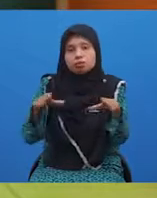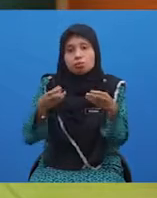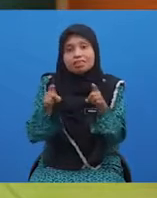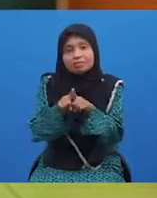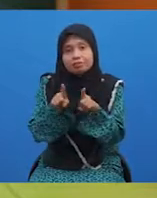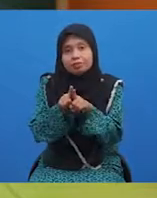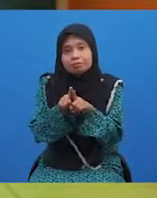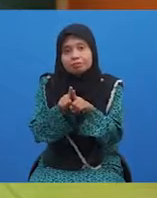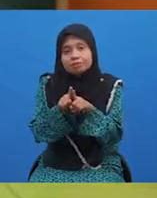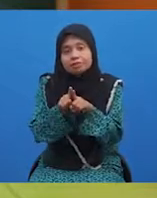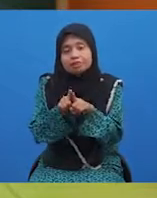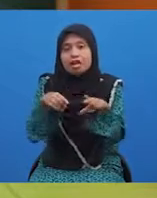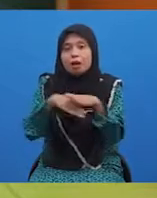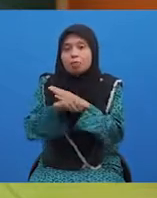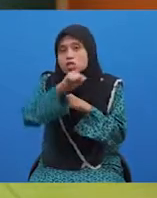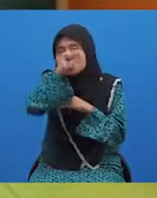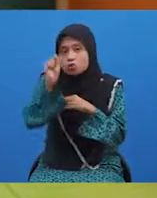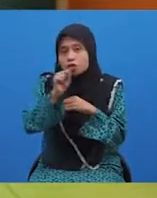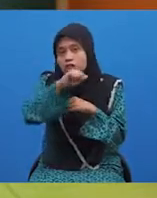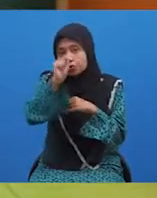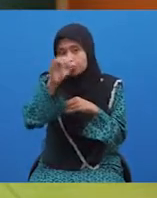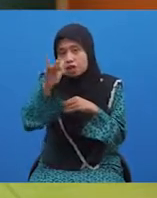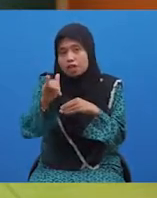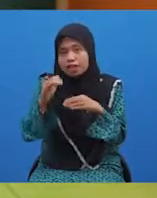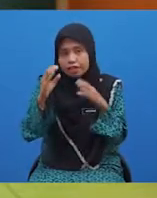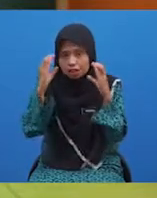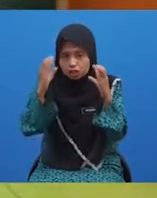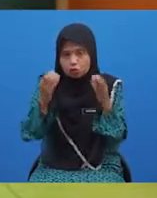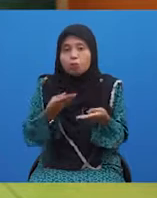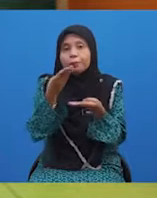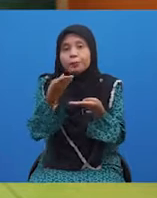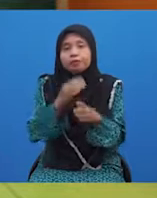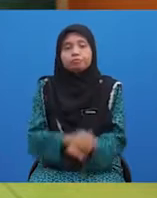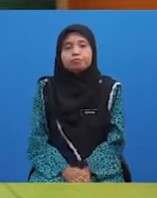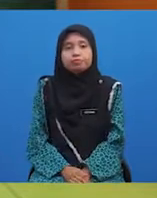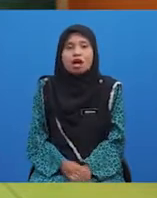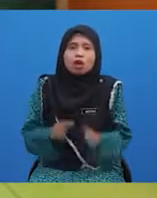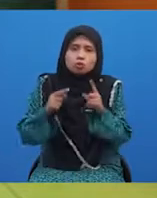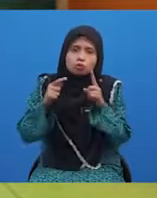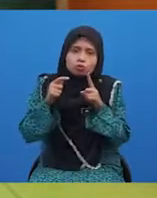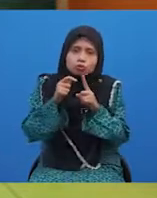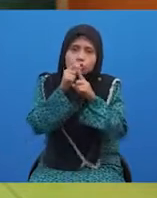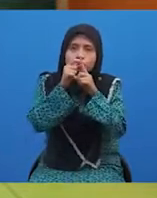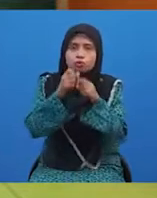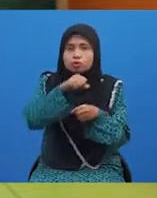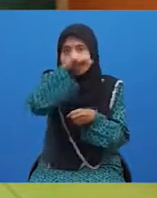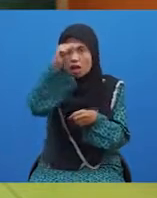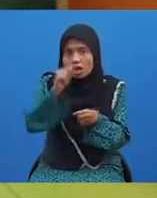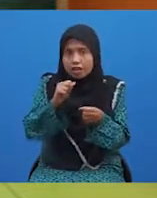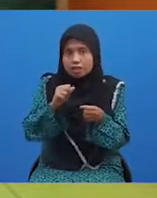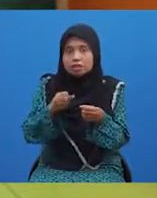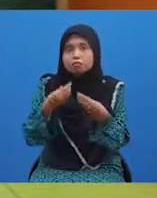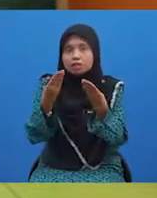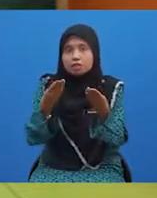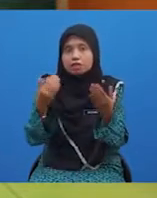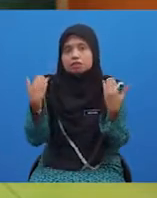tadi ke dalam soalan-soalan yang akan dikemukakan. Tujuan soalan-soalan ini dikemukakan